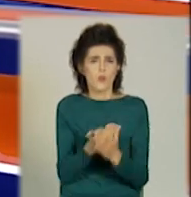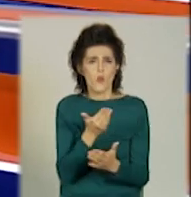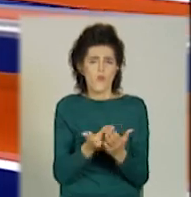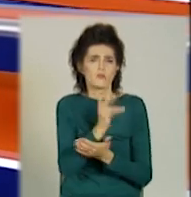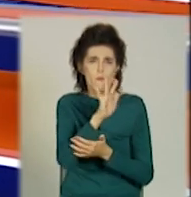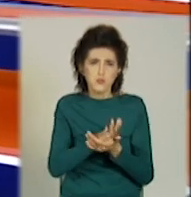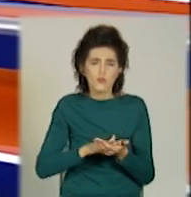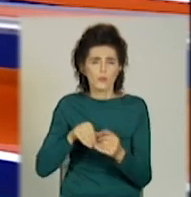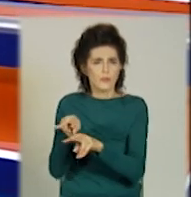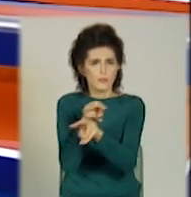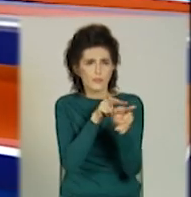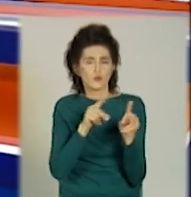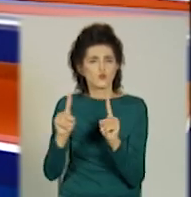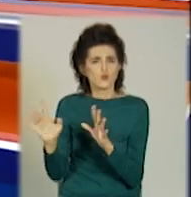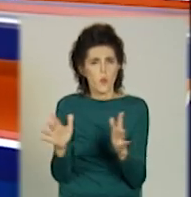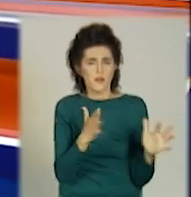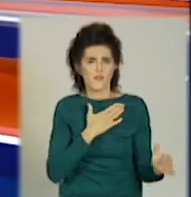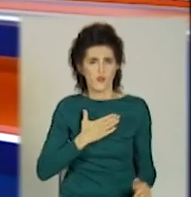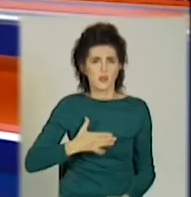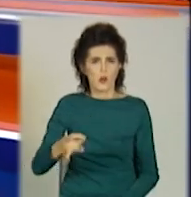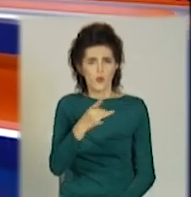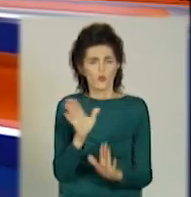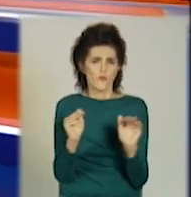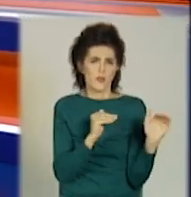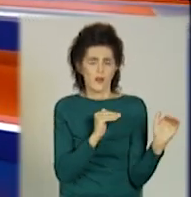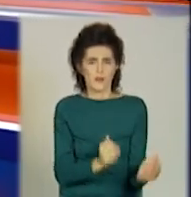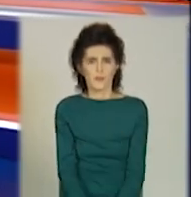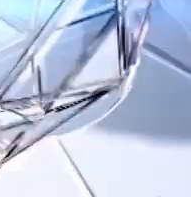стежити за подіями в регіоні. На все добре.